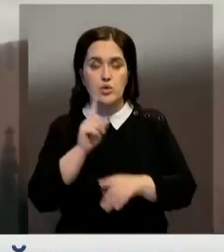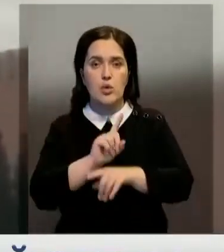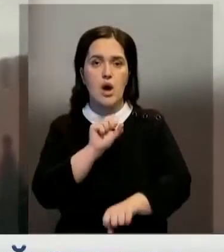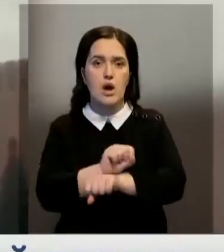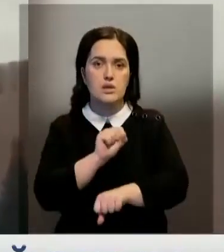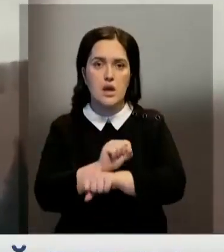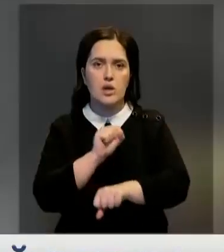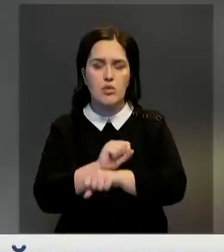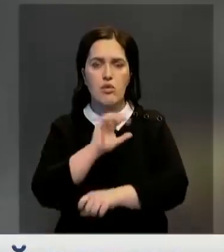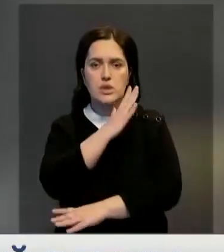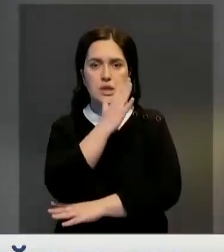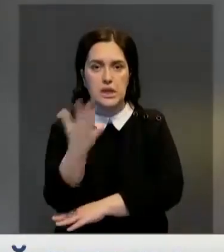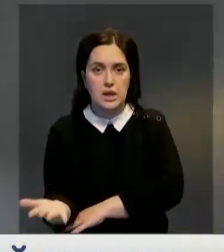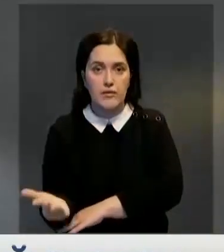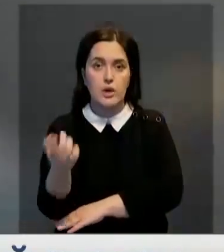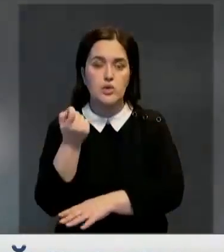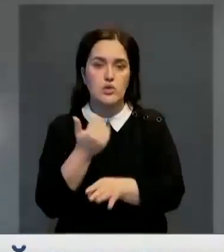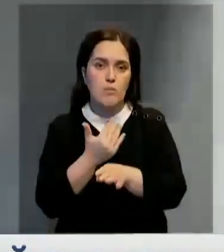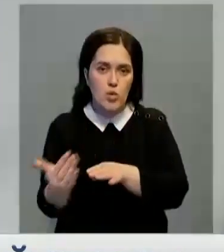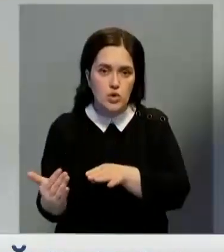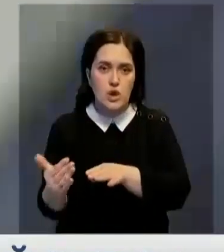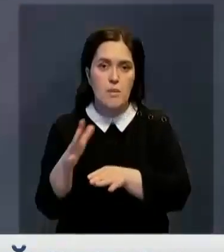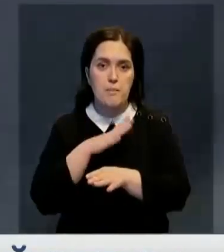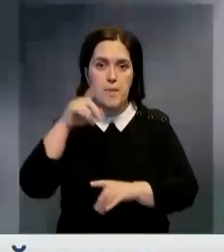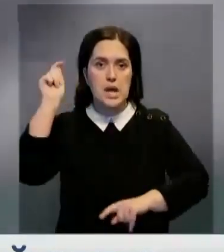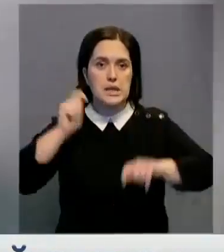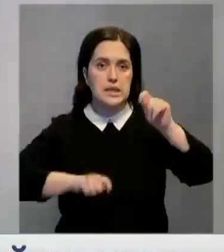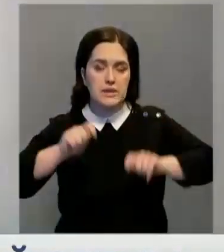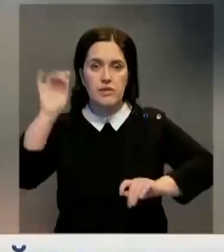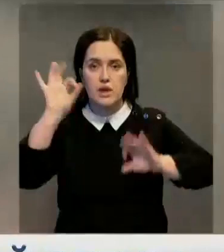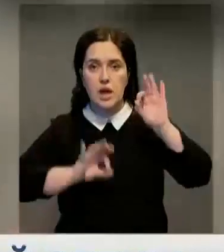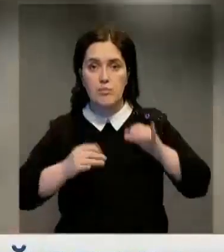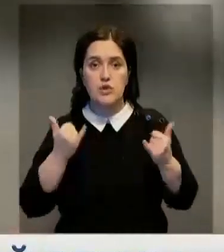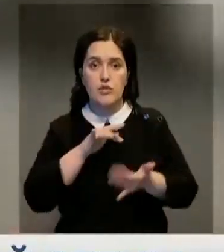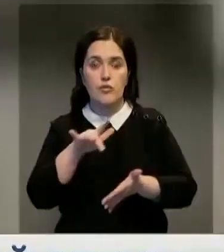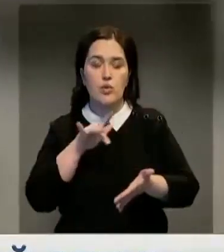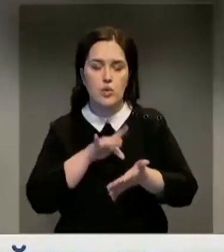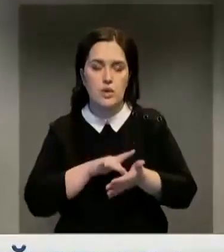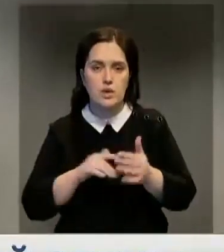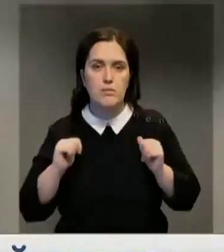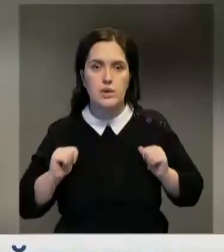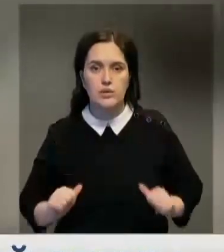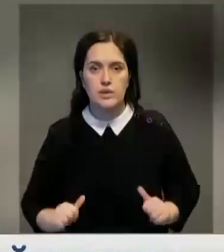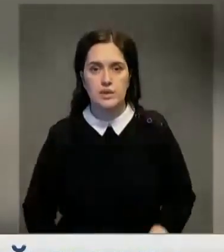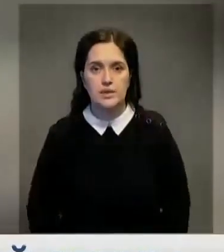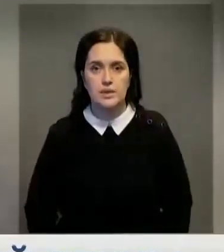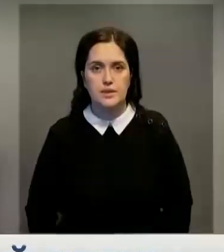остановки, повалило деревья. Чуть позже на мегаполис обрушились ливень с градом. Сейчас в городе спокойно.